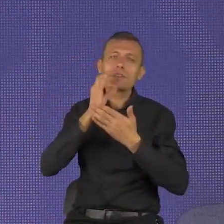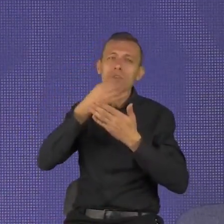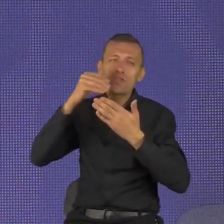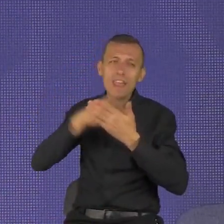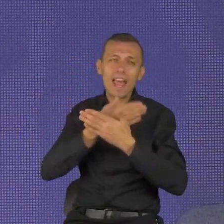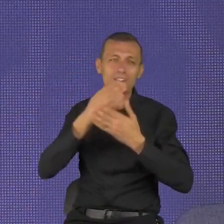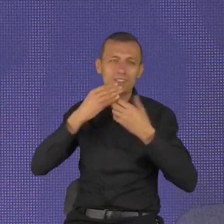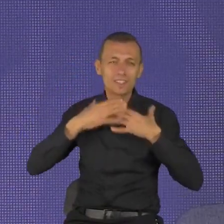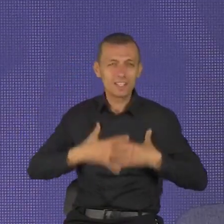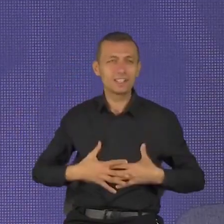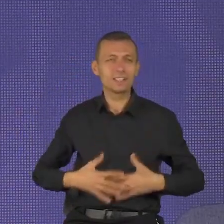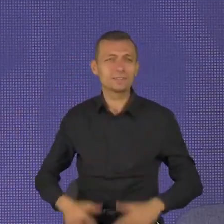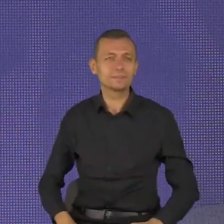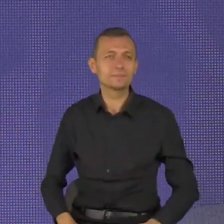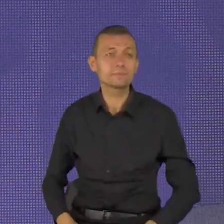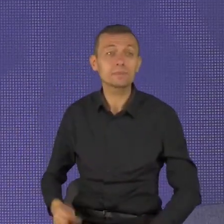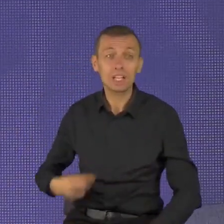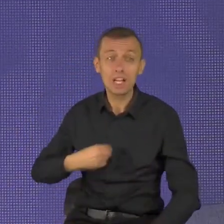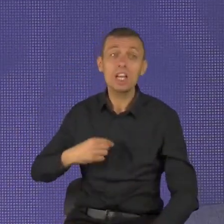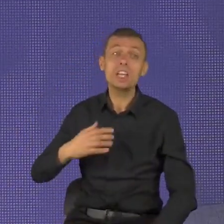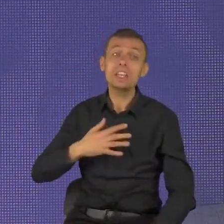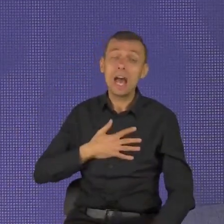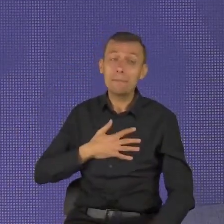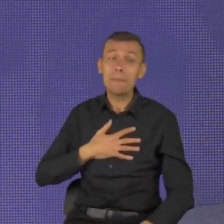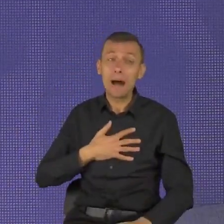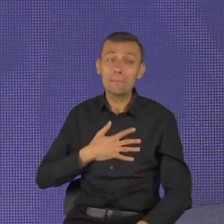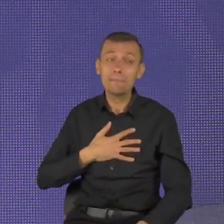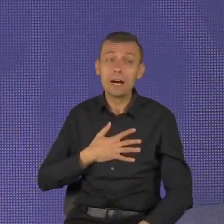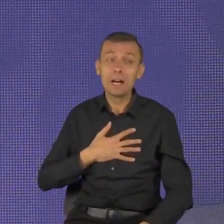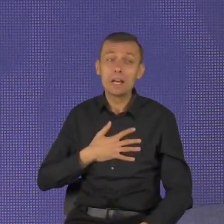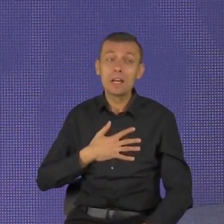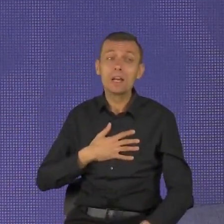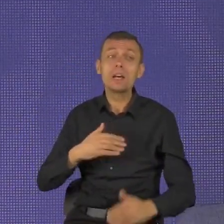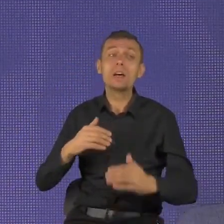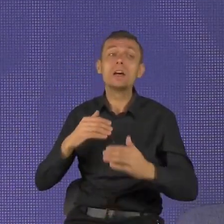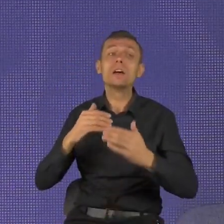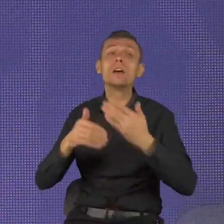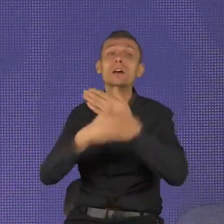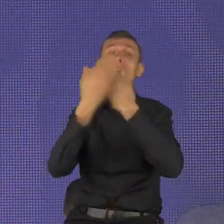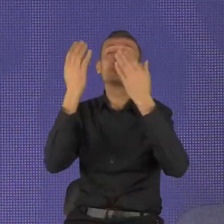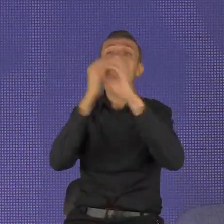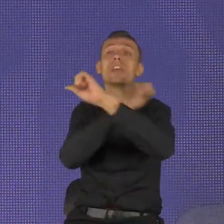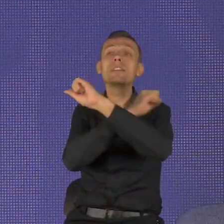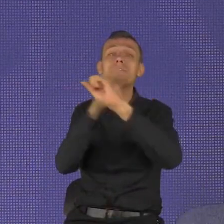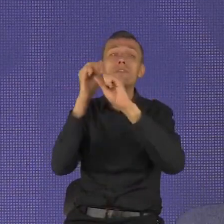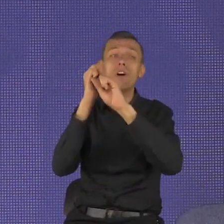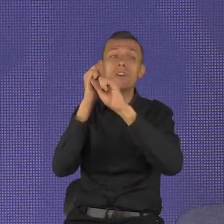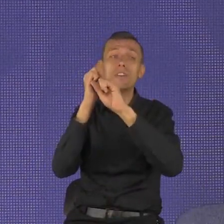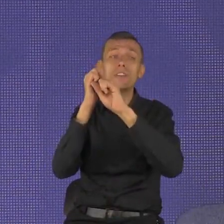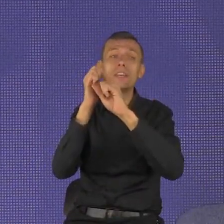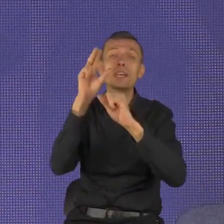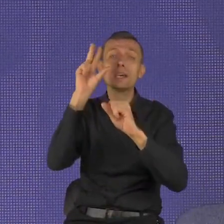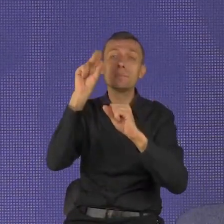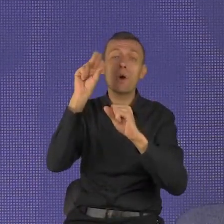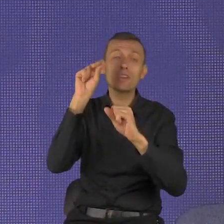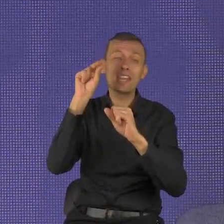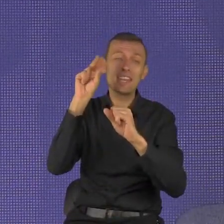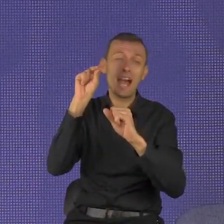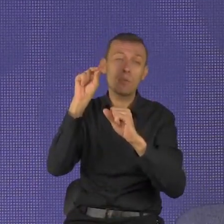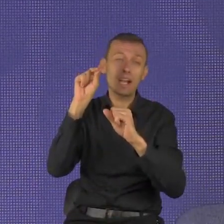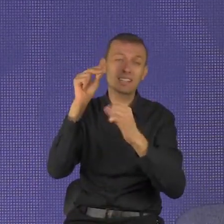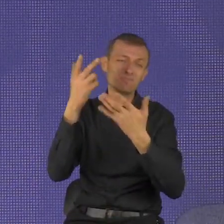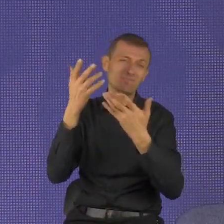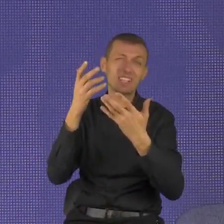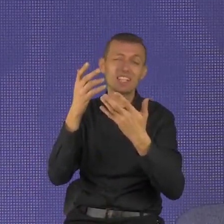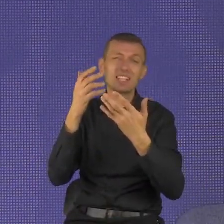zasadzie, to tak informacyjnie, zaczyna się w niedzielę, wieczorem, jak już wszystkie nabożeństwa się skończą, słońce